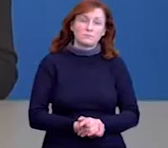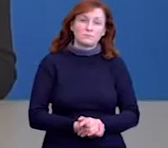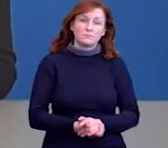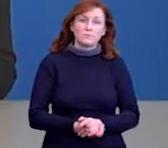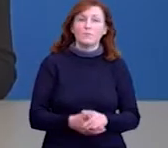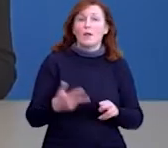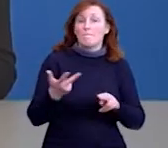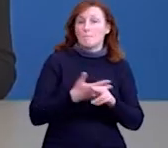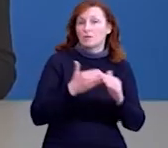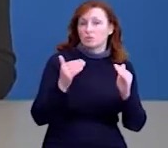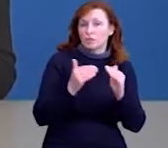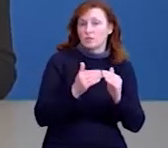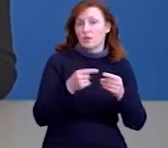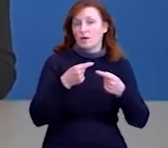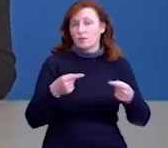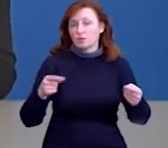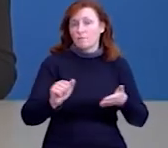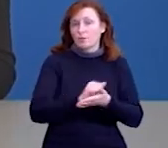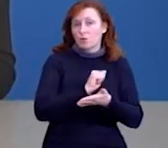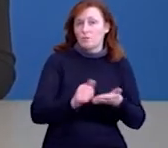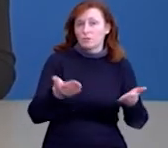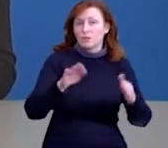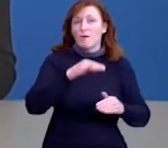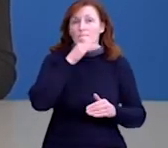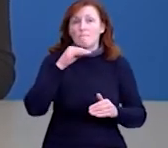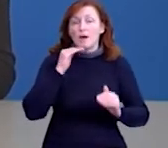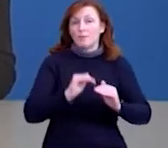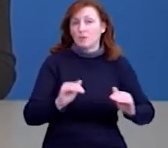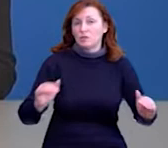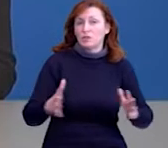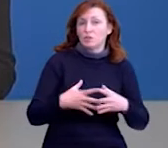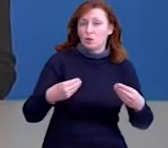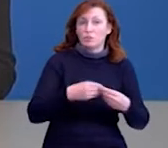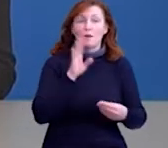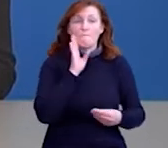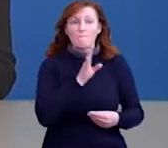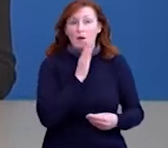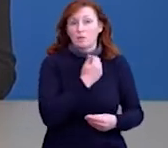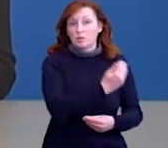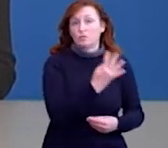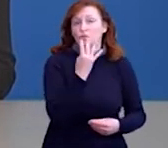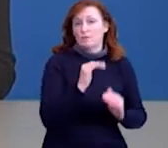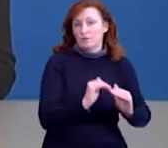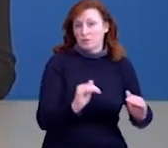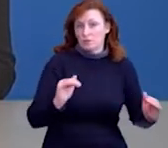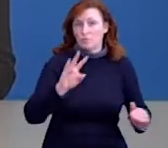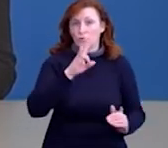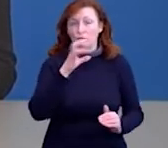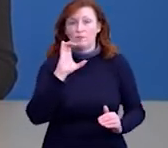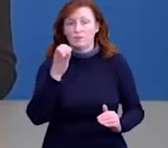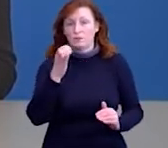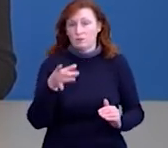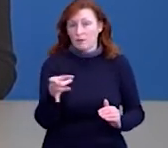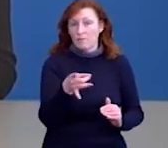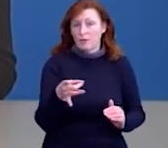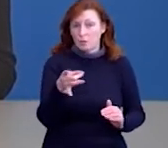Без житла, речей та документів залишилась багатодітна родина, мати і її четверо дітей із села Грем'яч Новгород-Сіверського району.